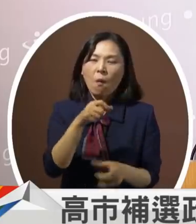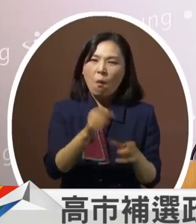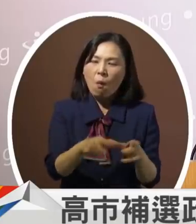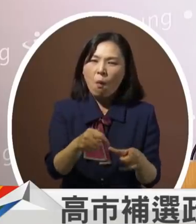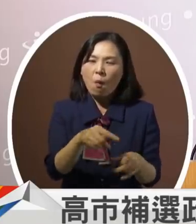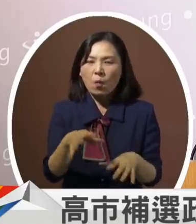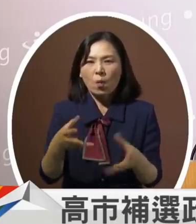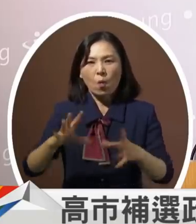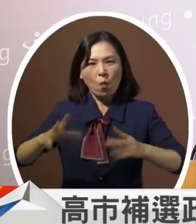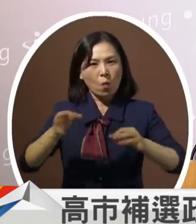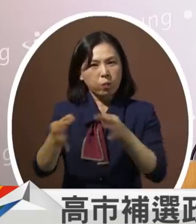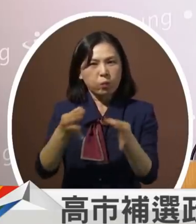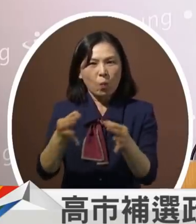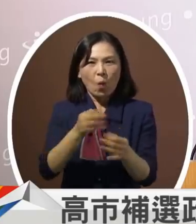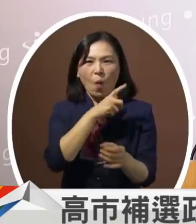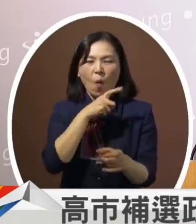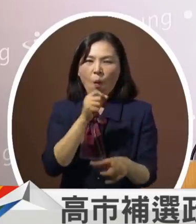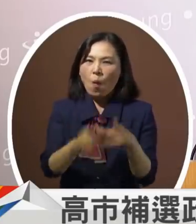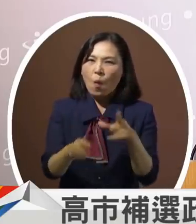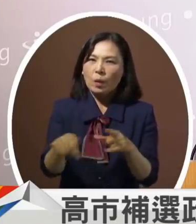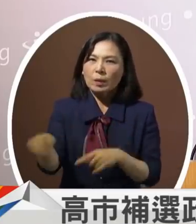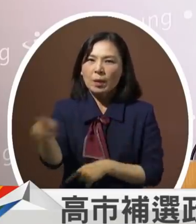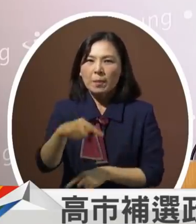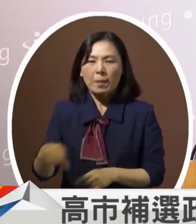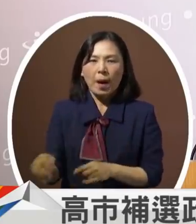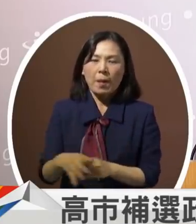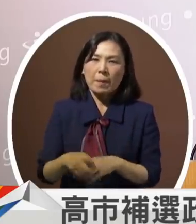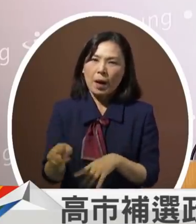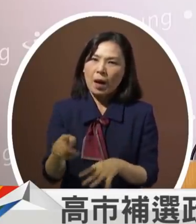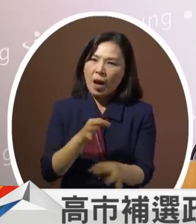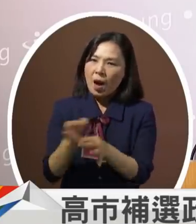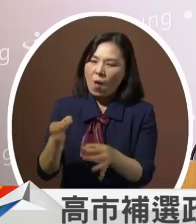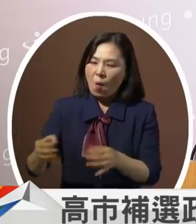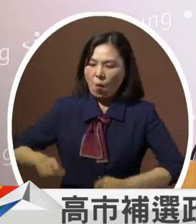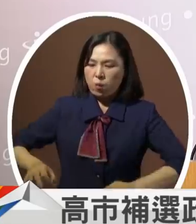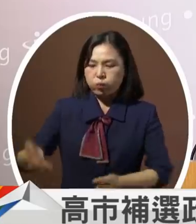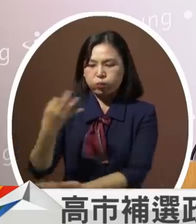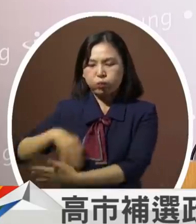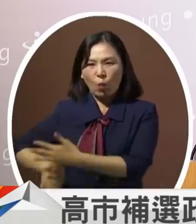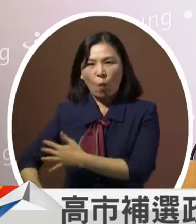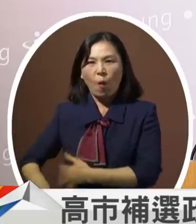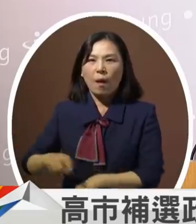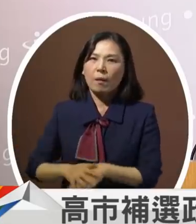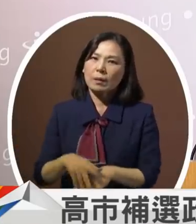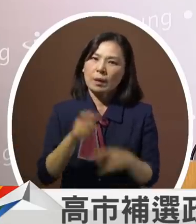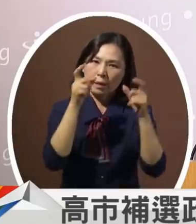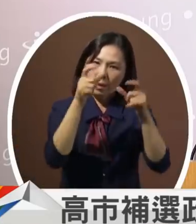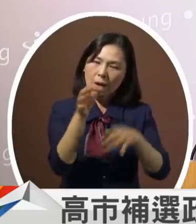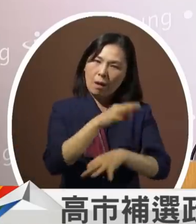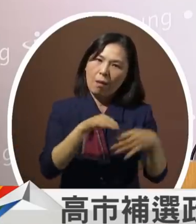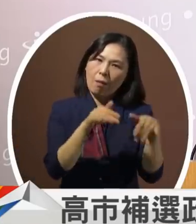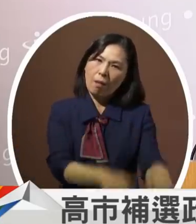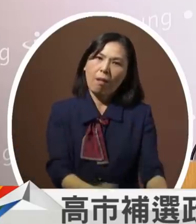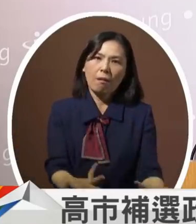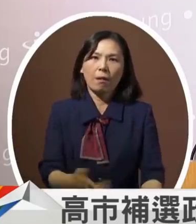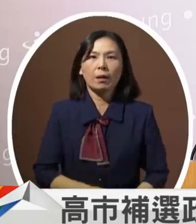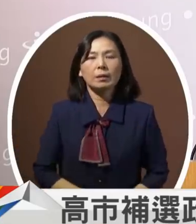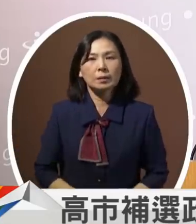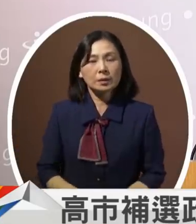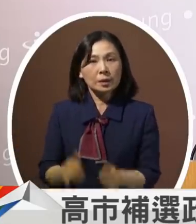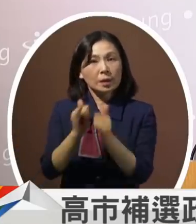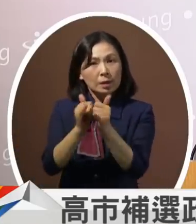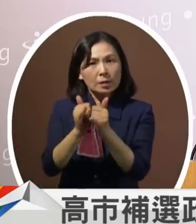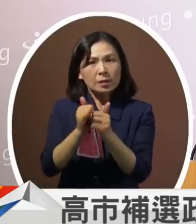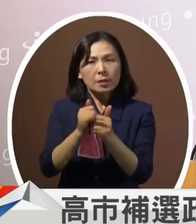进党的派系各个又肥又壮但是高雄的经济却越来越差市民连追